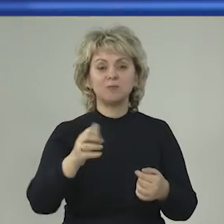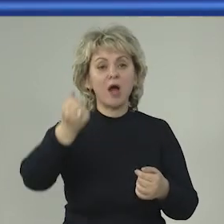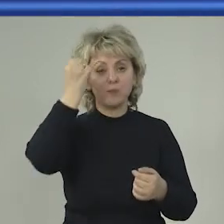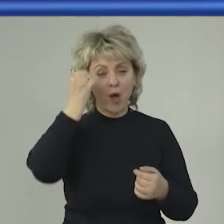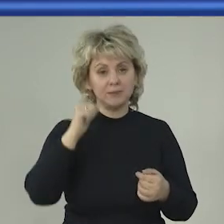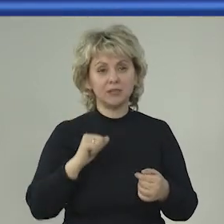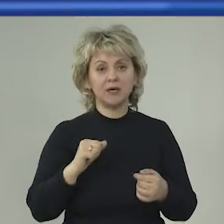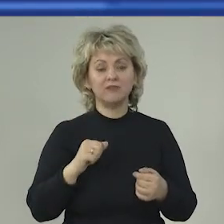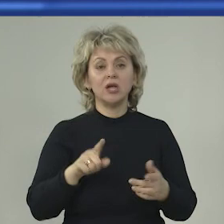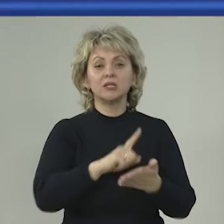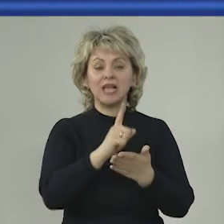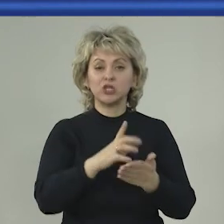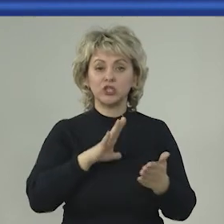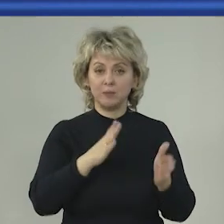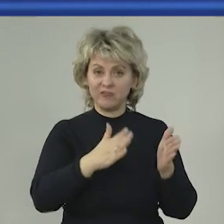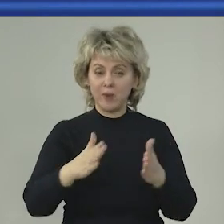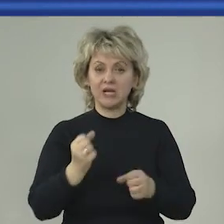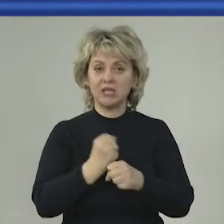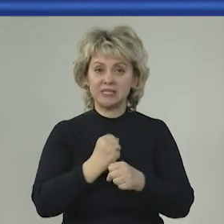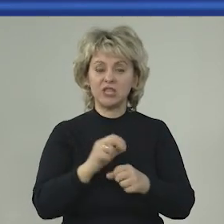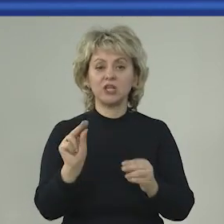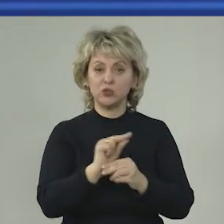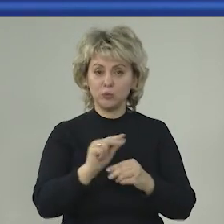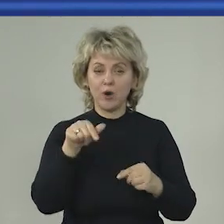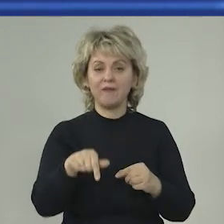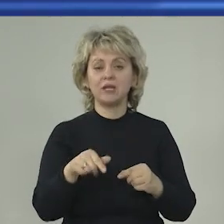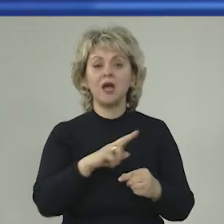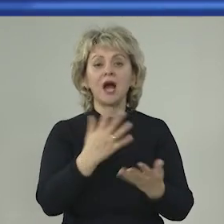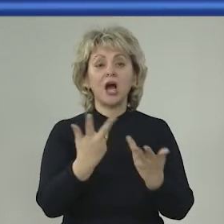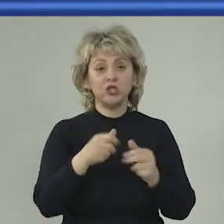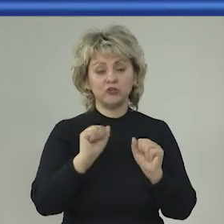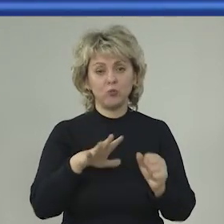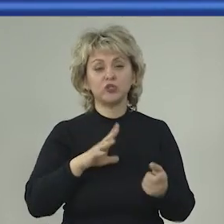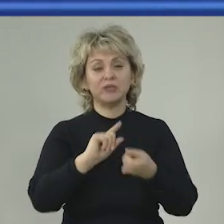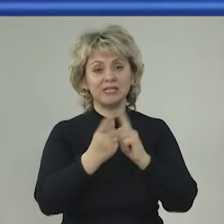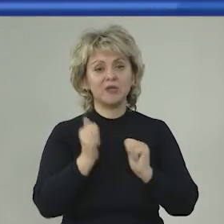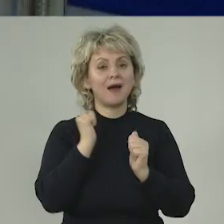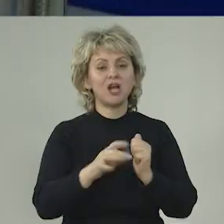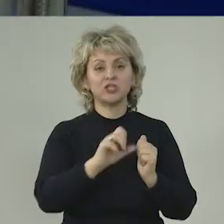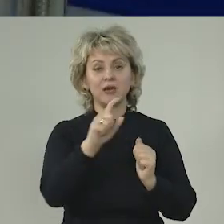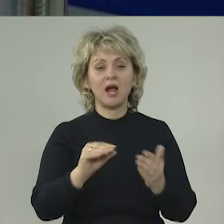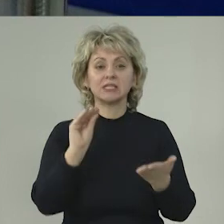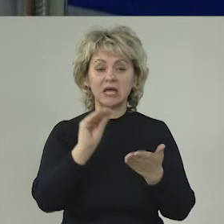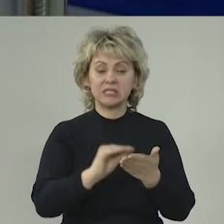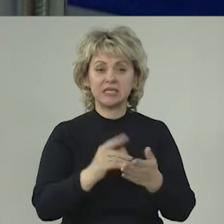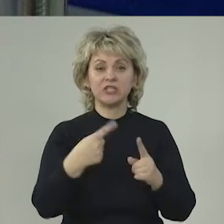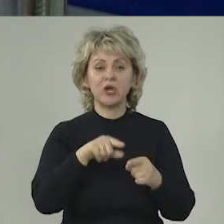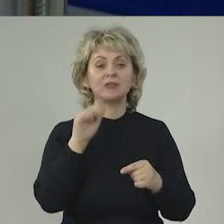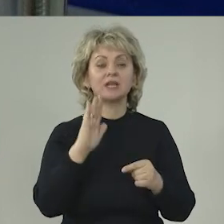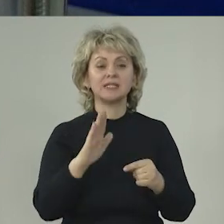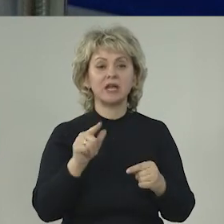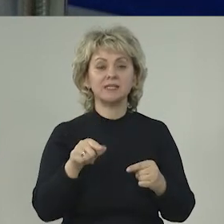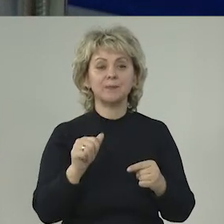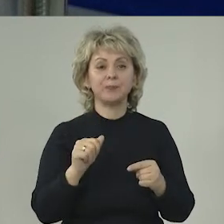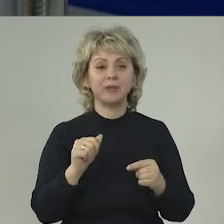монументов должны быть приведены в порядок. Ну, возможно, их коллекция изменится, потому что каждый раз оценивается. Эта работа,